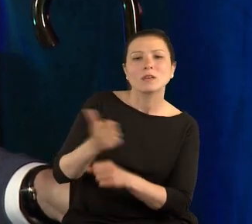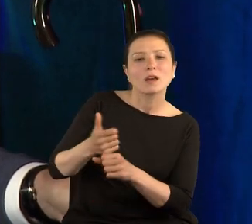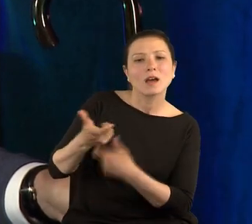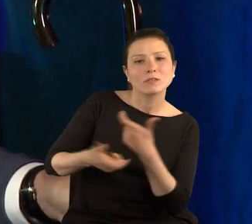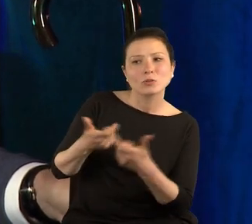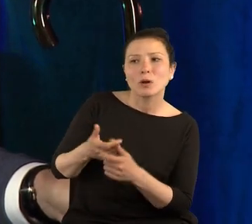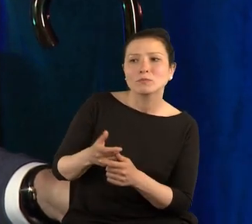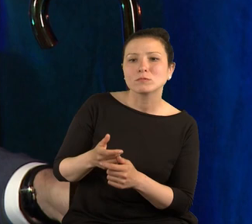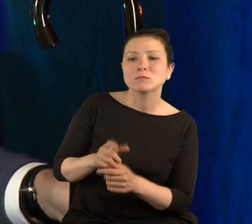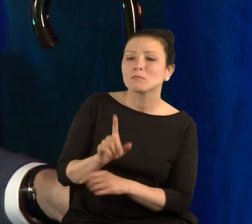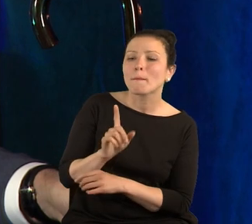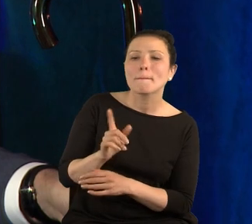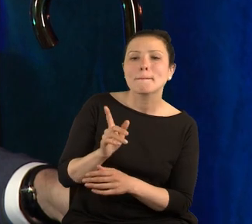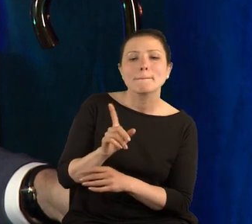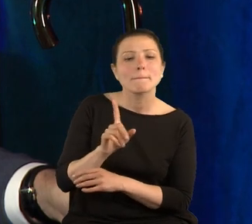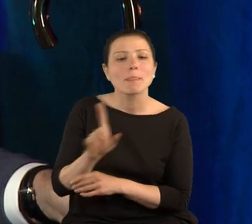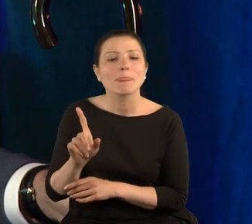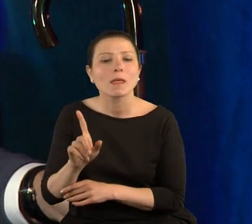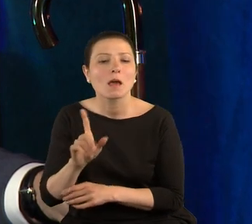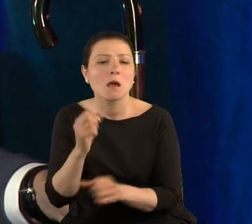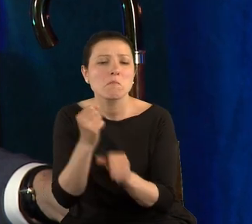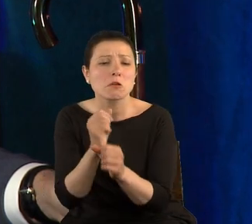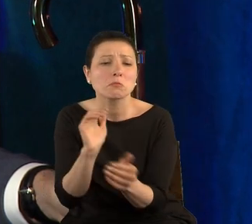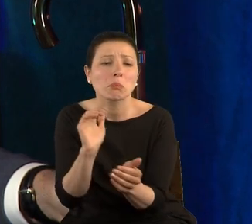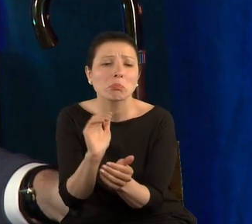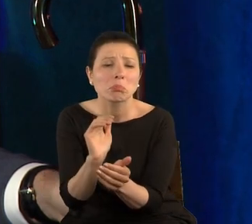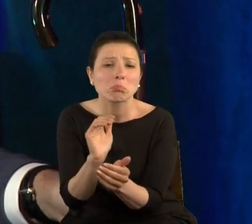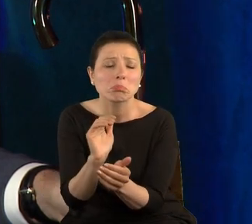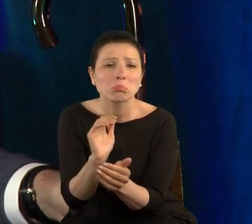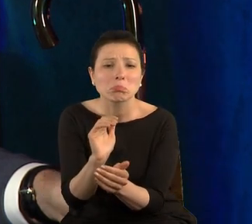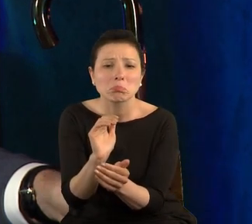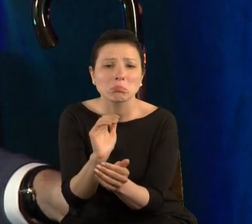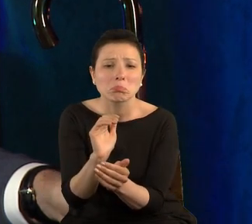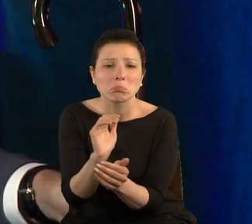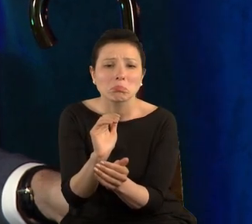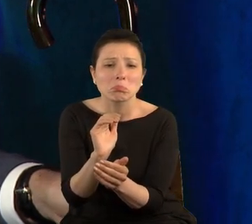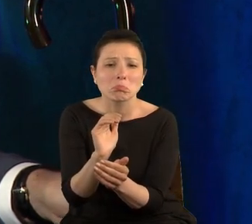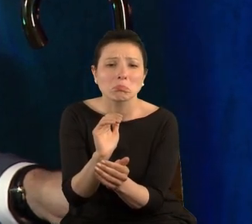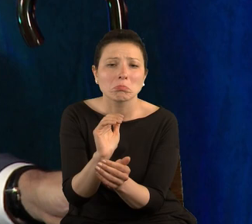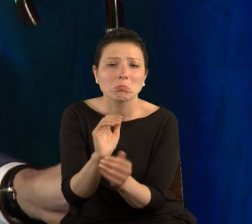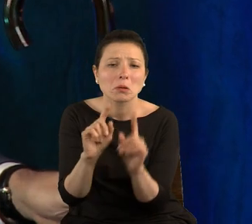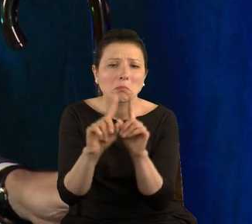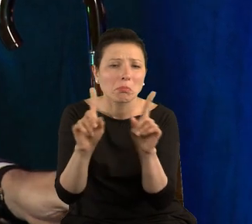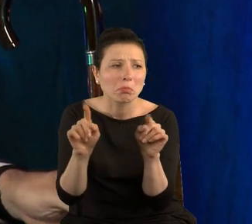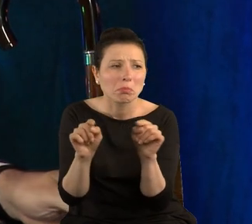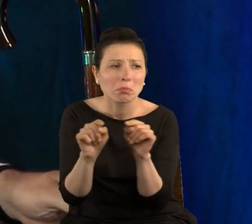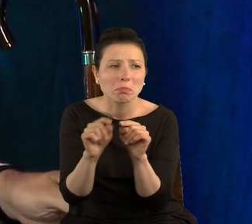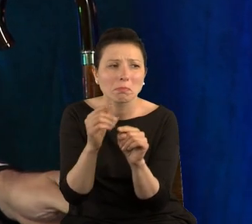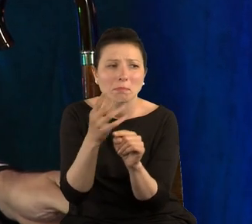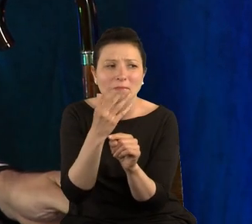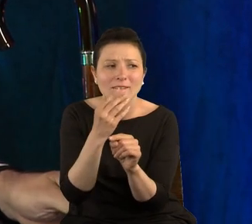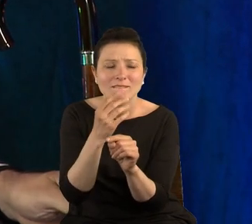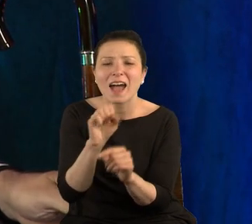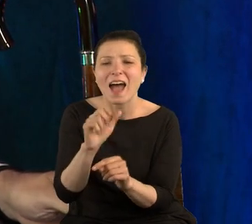przechodzę koło pracy malutkiej, malutkiego, malutkiej akwaforty, Norblina,